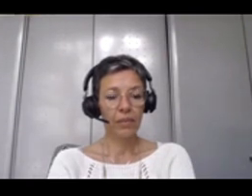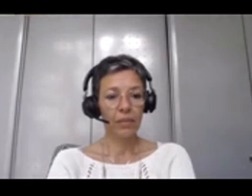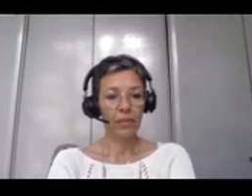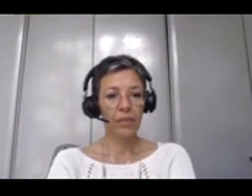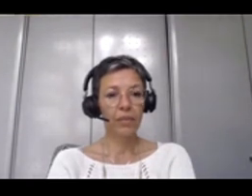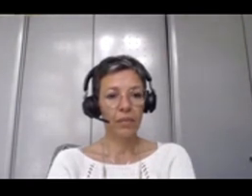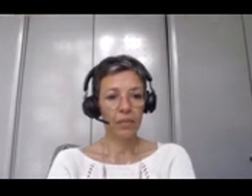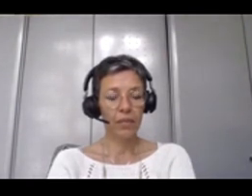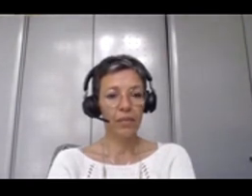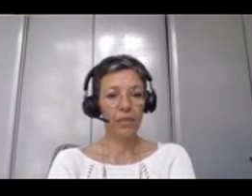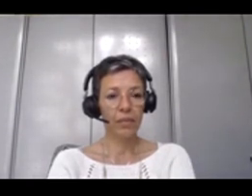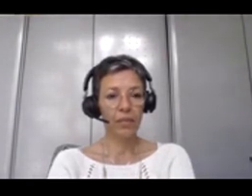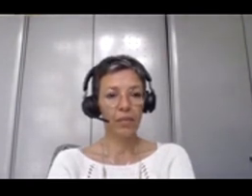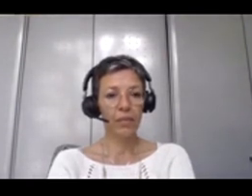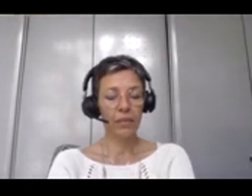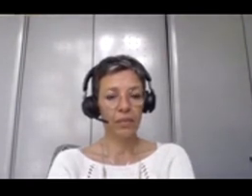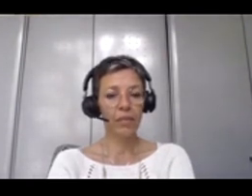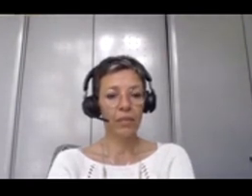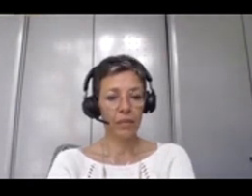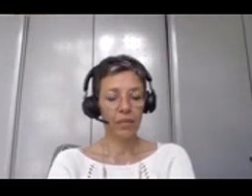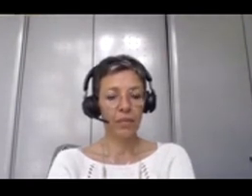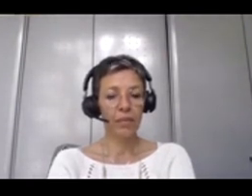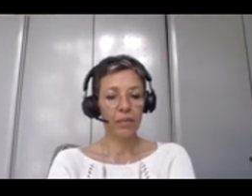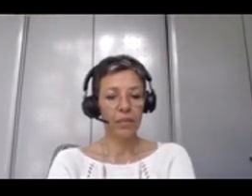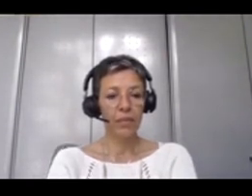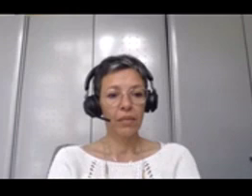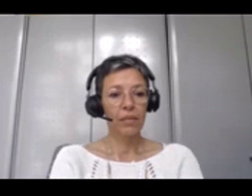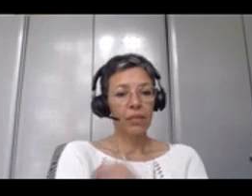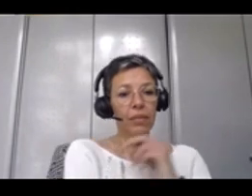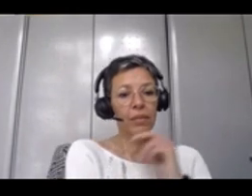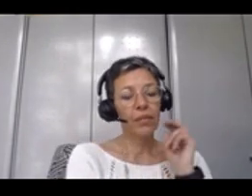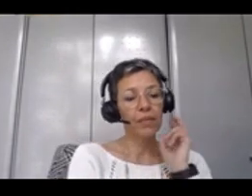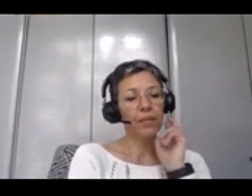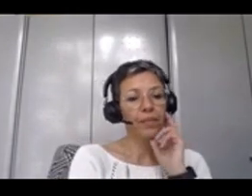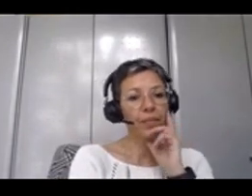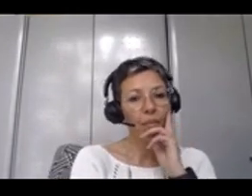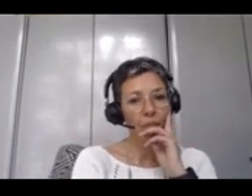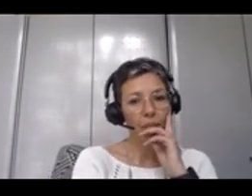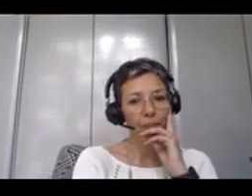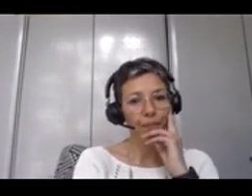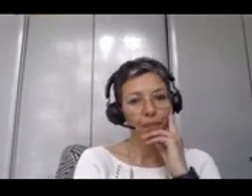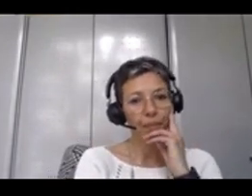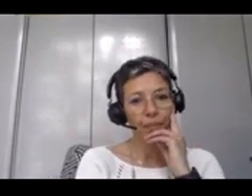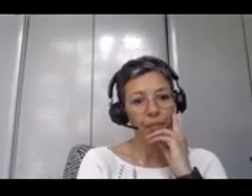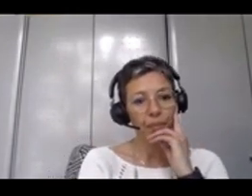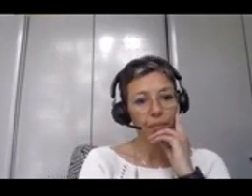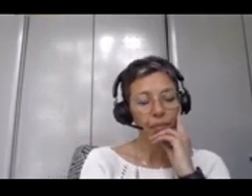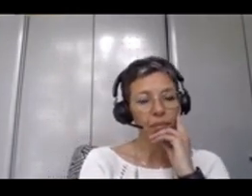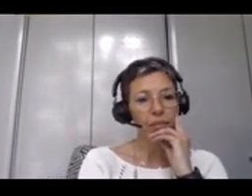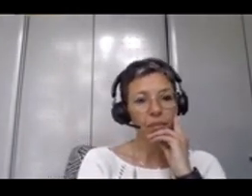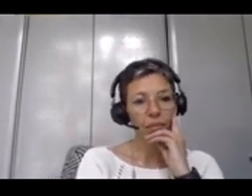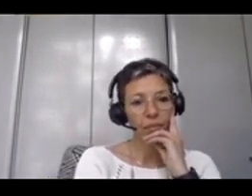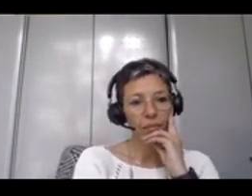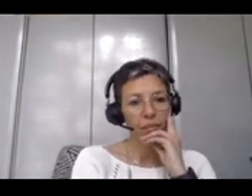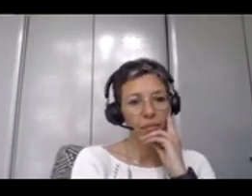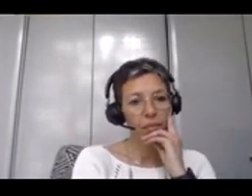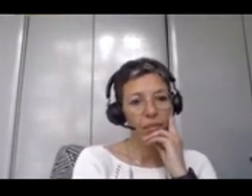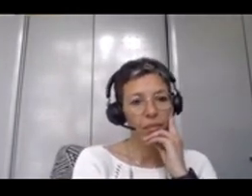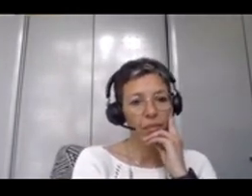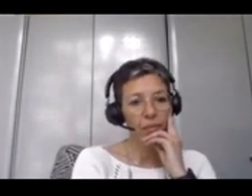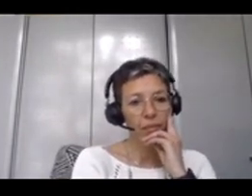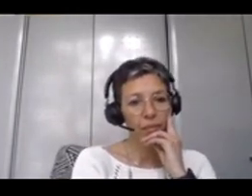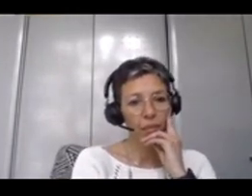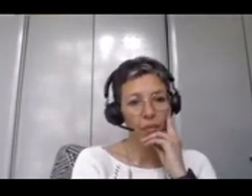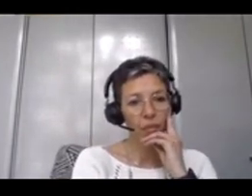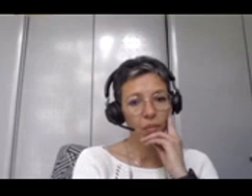dans nos sujets. Nous, n'a pas de normes réglementaires sur le BIM, on est d'application volontaire. Donc, en fait, c'est une proposition qui vous est faite d'un